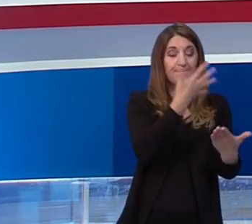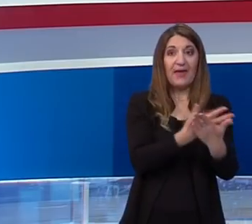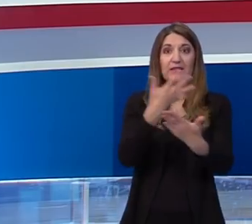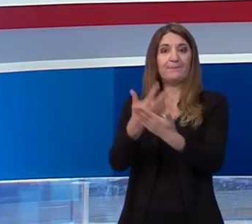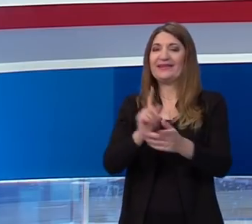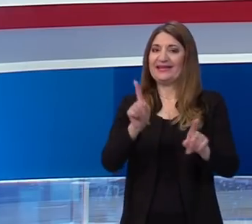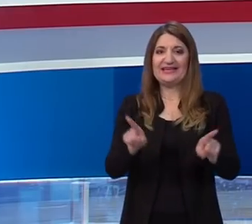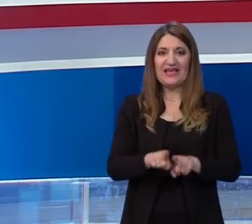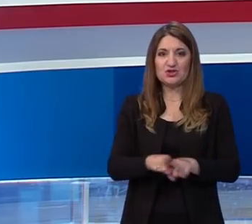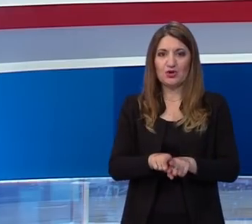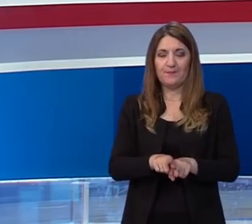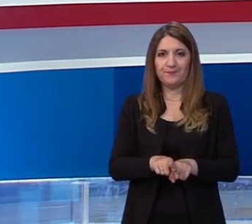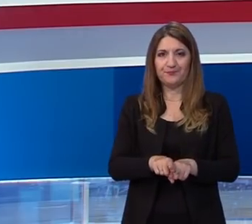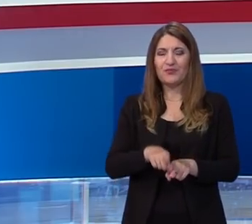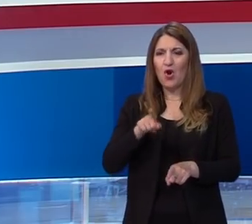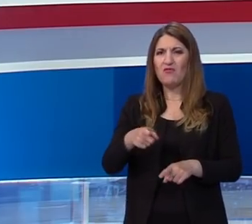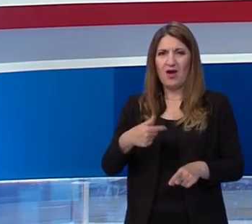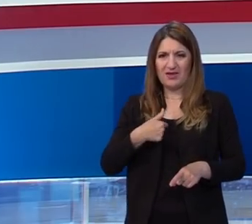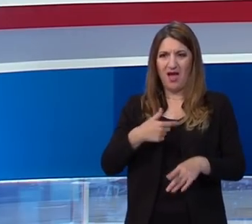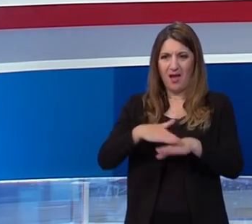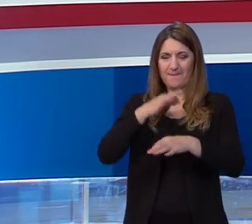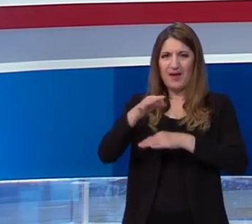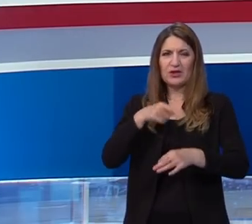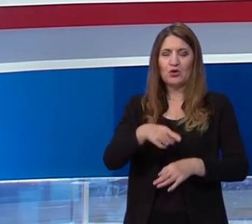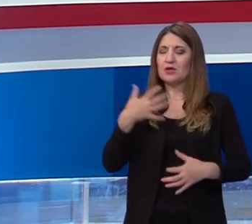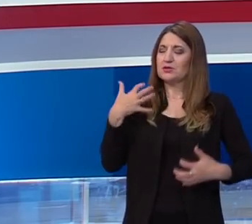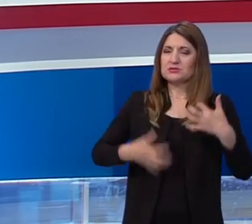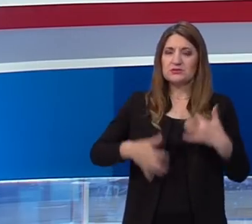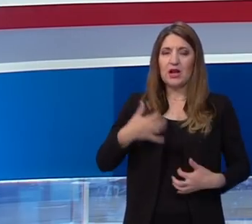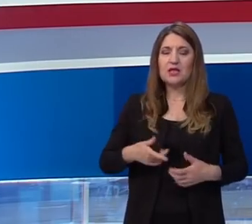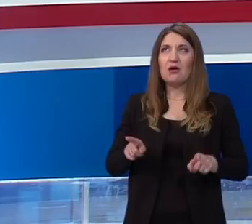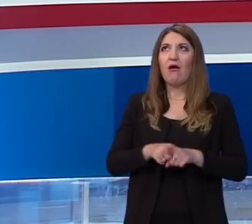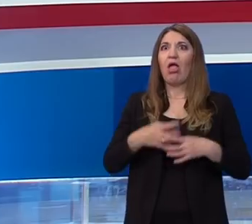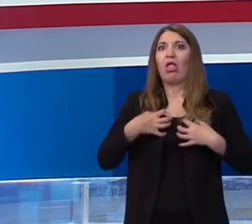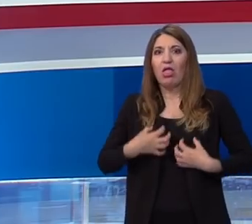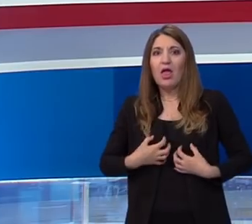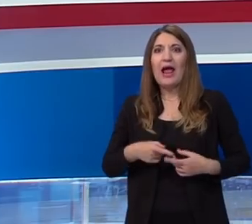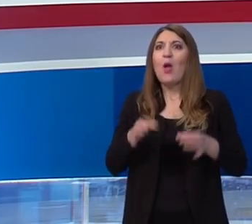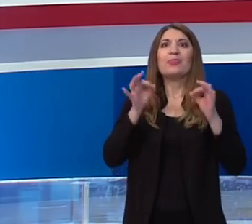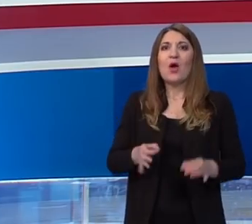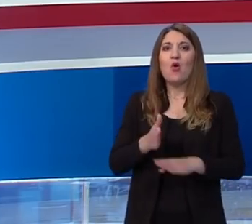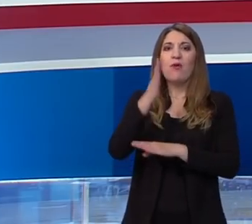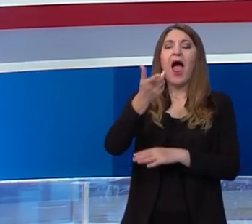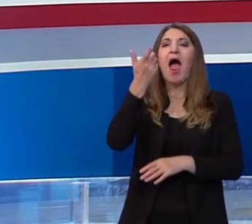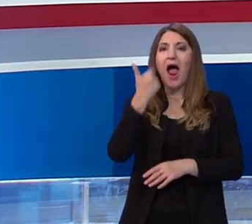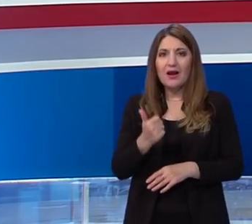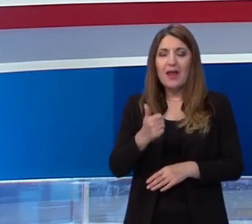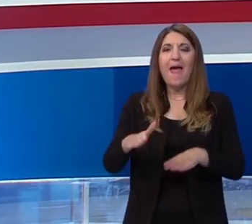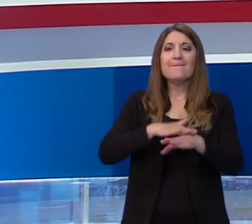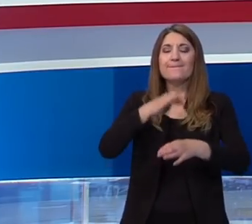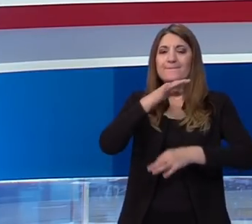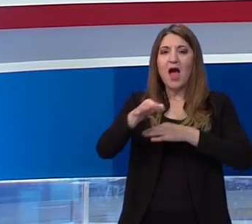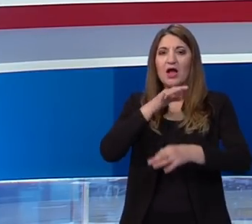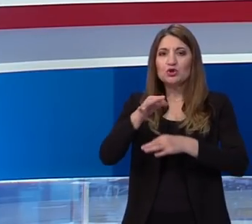je u meni koliko god je stvarala stres, koliko god je stvarala ansioznost i nekakvu nesigurnost u budućnost, matura je po meni,